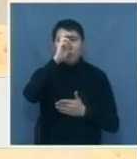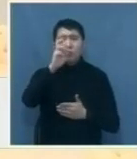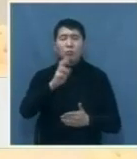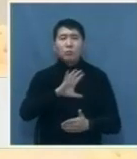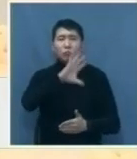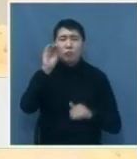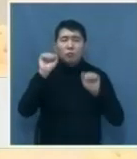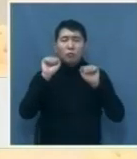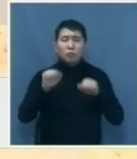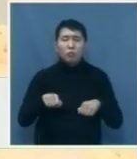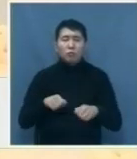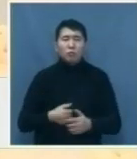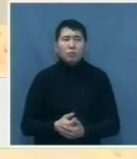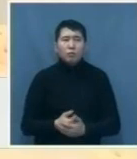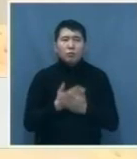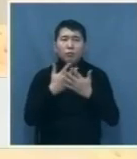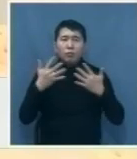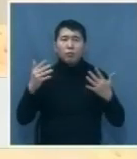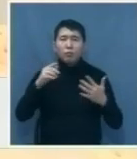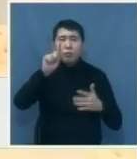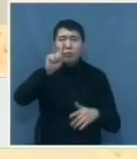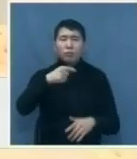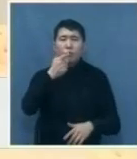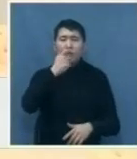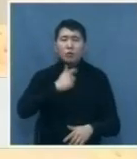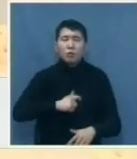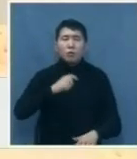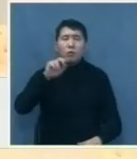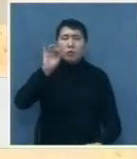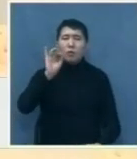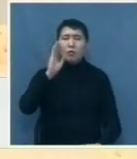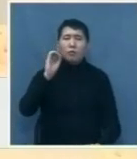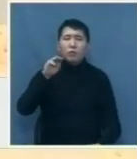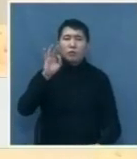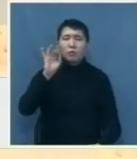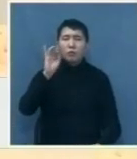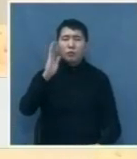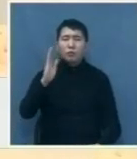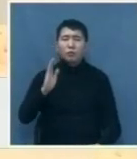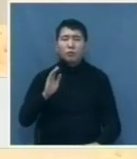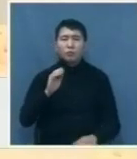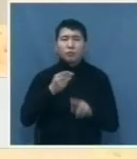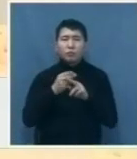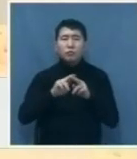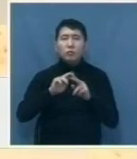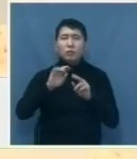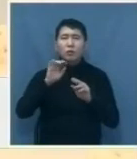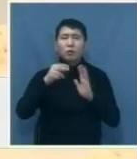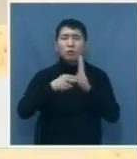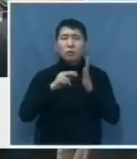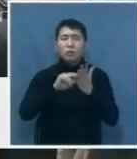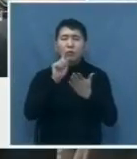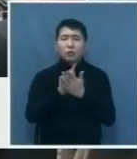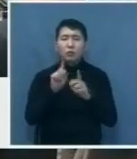всевозможные инструменты, привлечь к себе инвесторов. Мы в этом плане должны тоже применять свои меры.